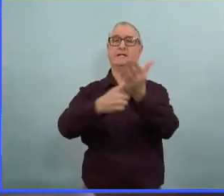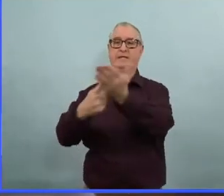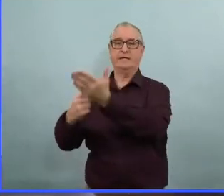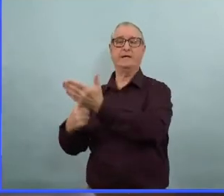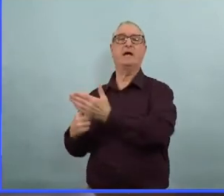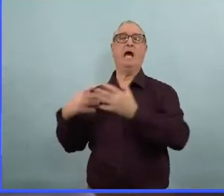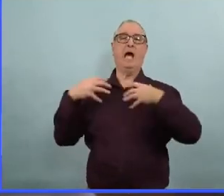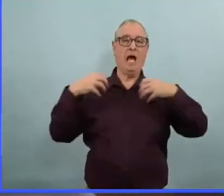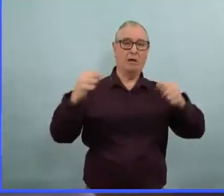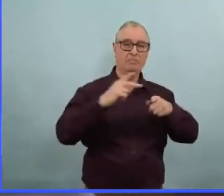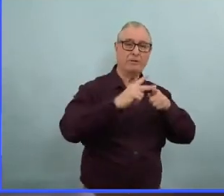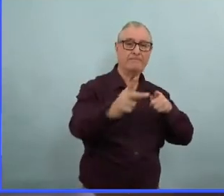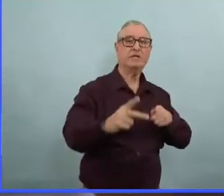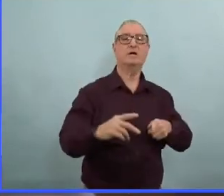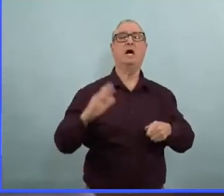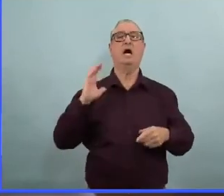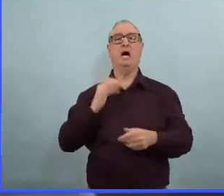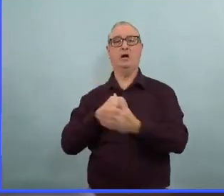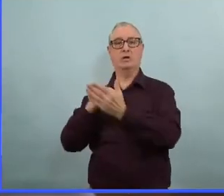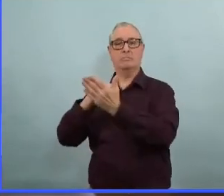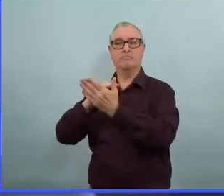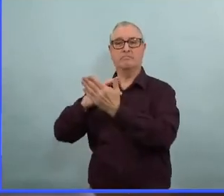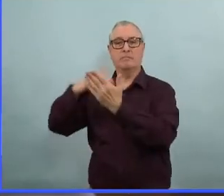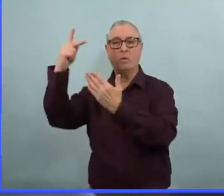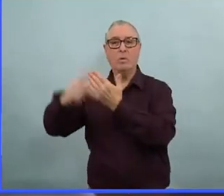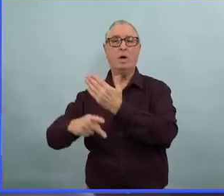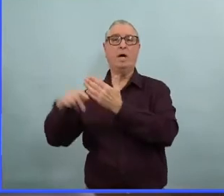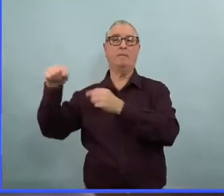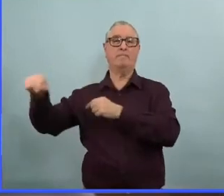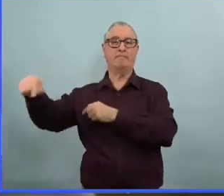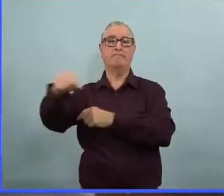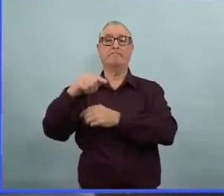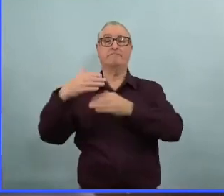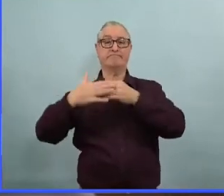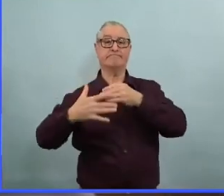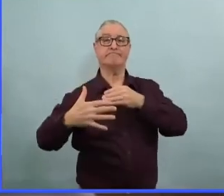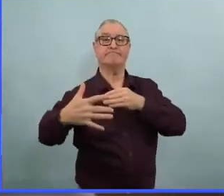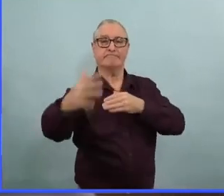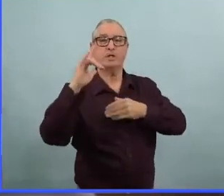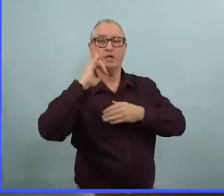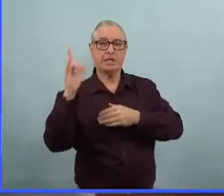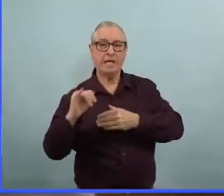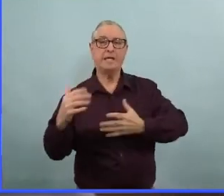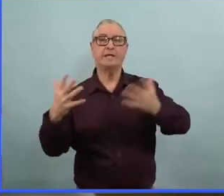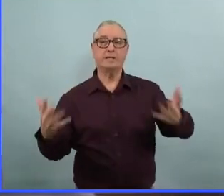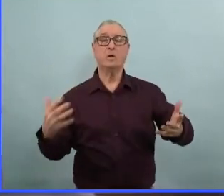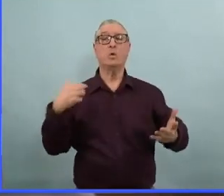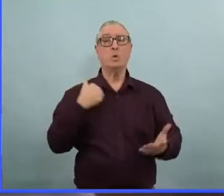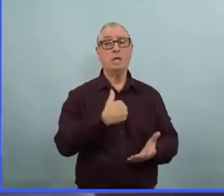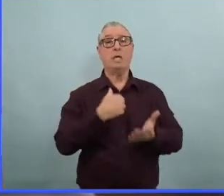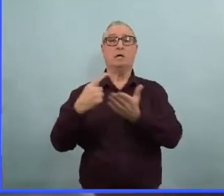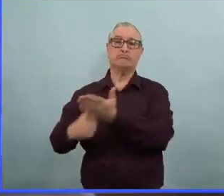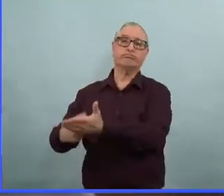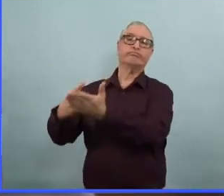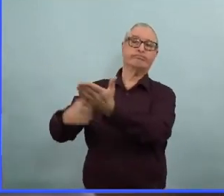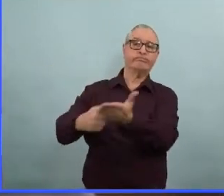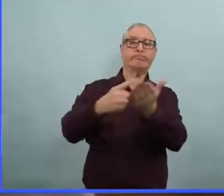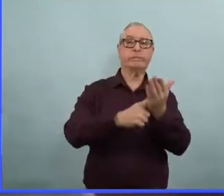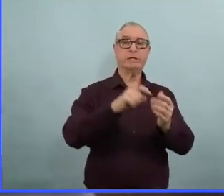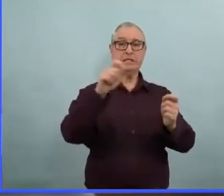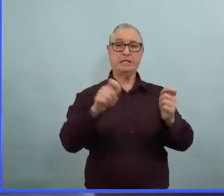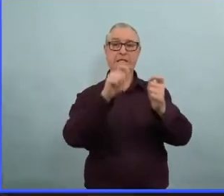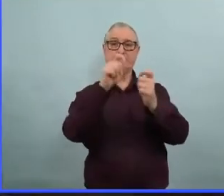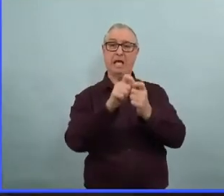alors nous avons des discussions sur leur planification dans une planification je ne vais pas ici discuter les détails de ces